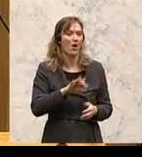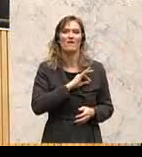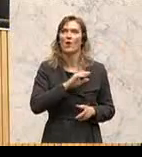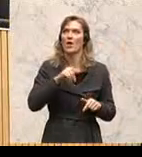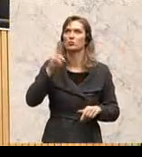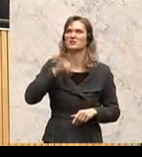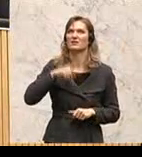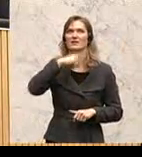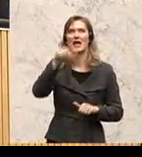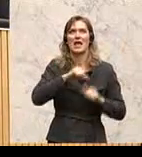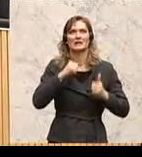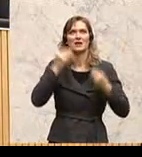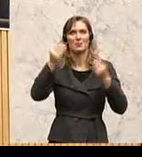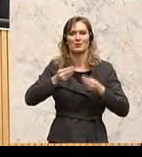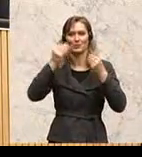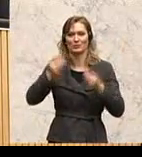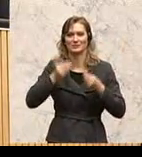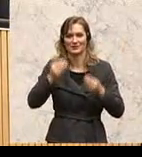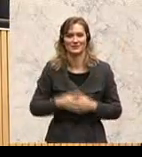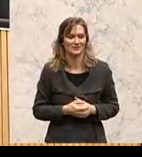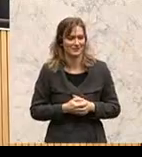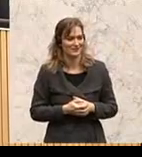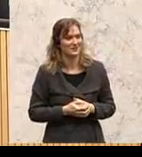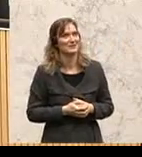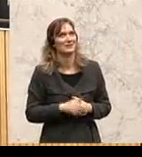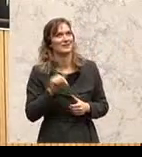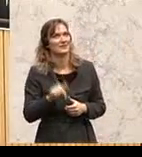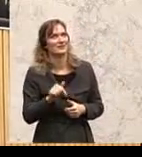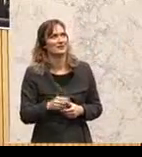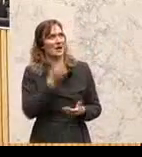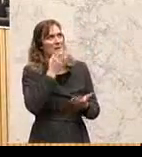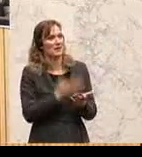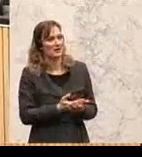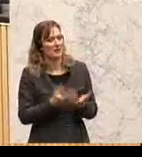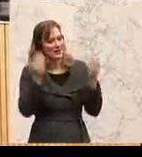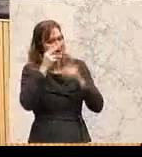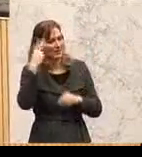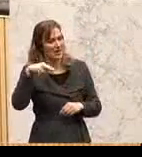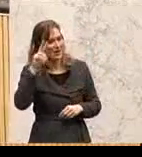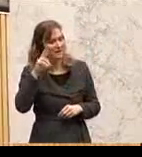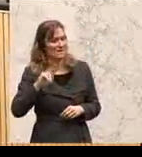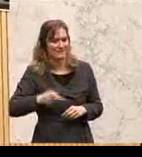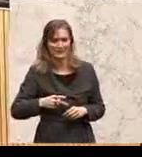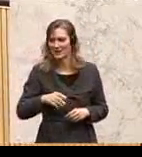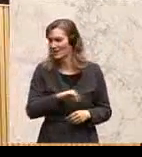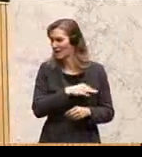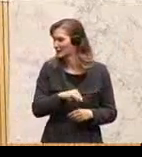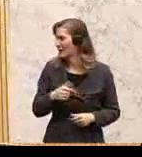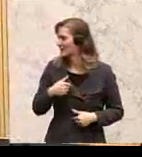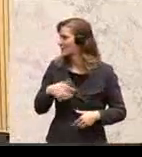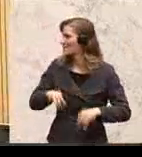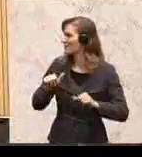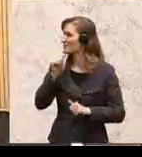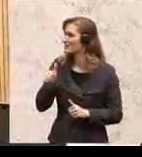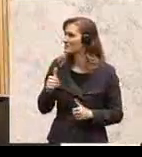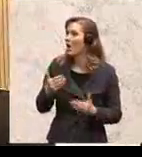begrüßen will. Auch in Ihrem Bericht, sehr geehrter Herr Vizekanzler, finde ich nicht einmal außenpolitische